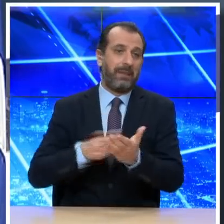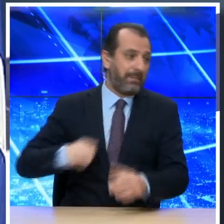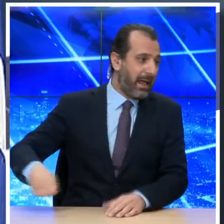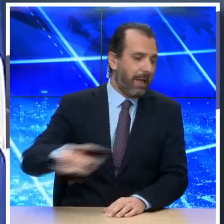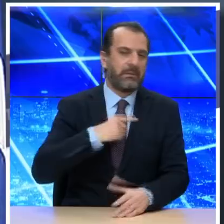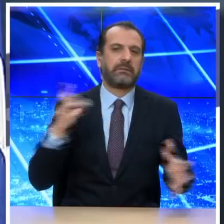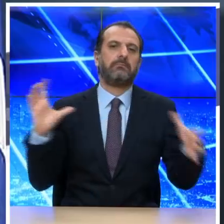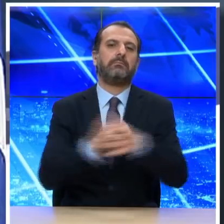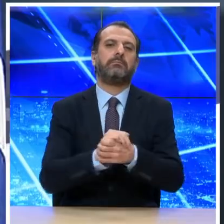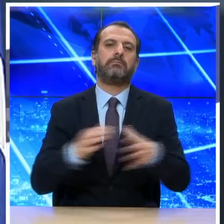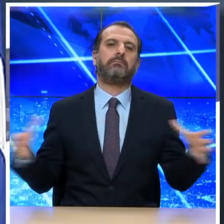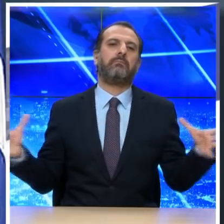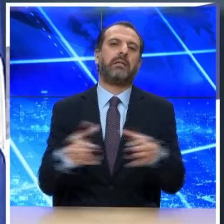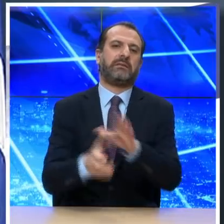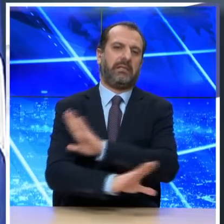αγώνα.